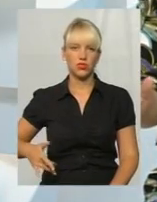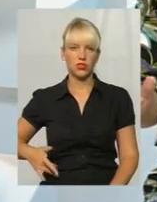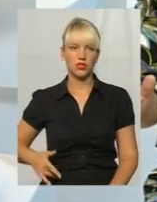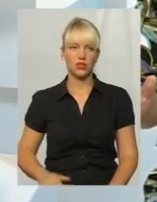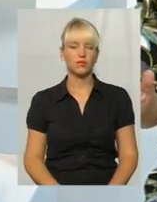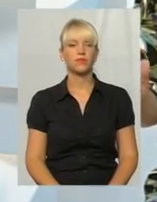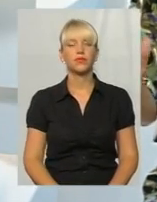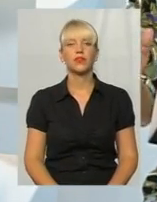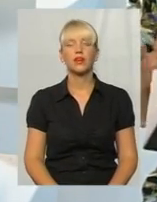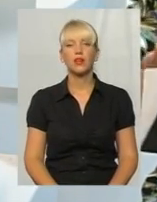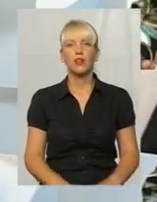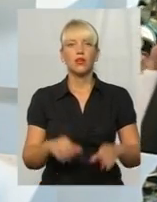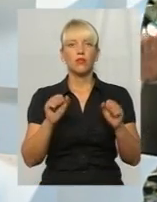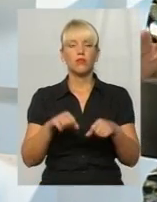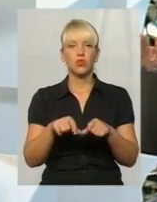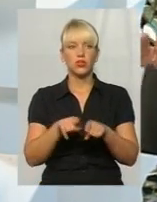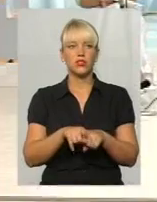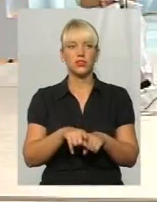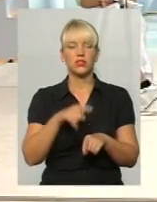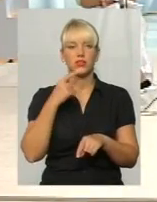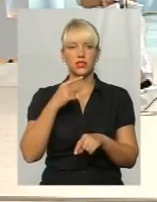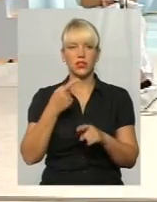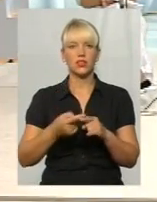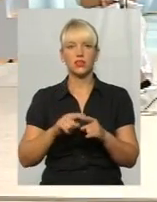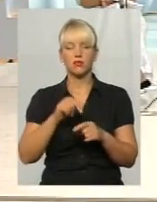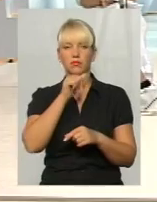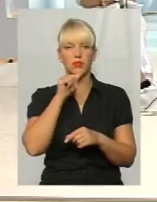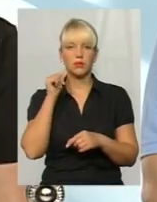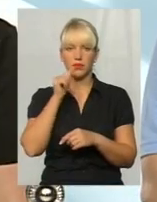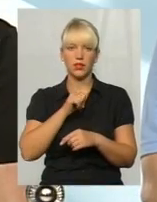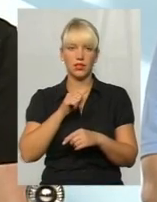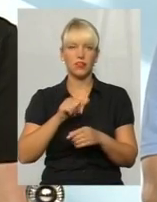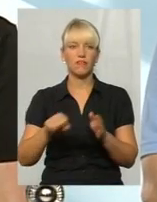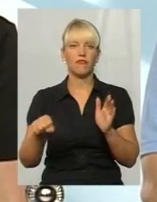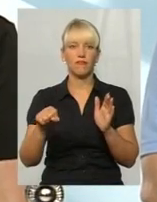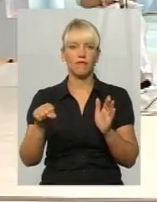можна такий собі підпільний вбивця, так? Так.